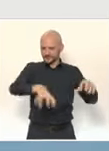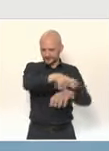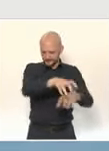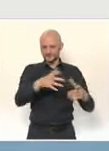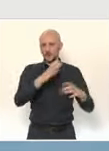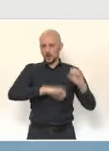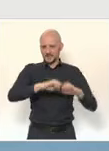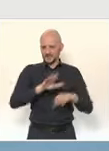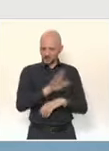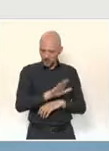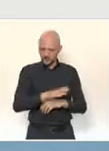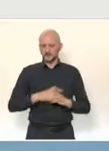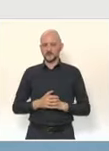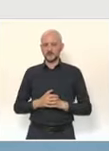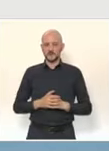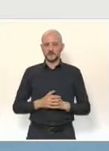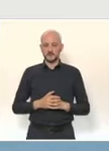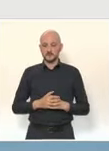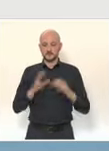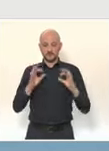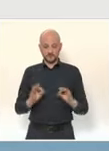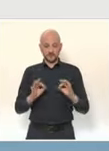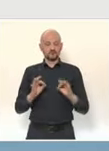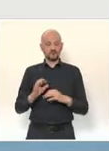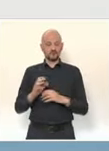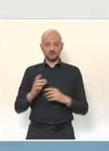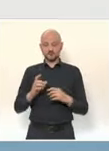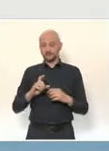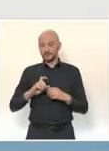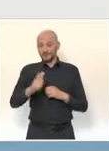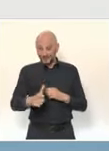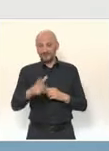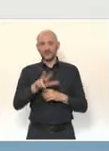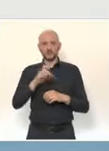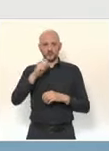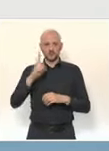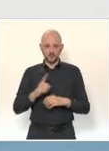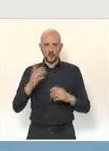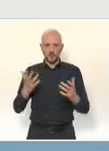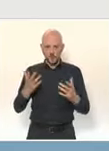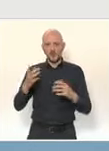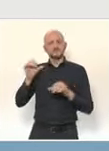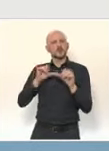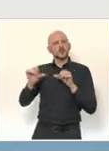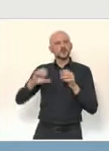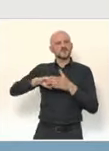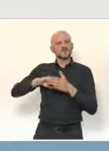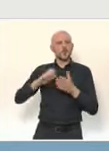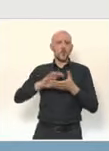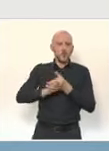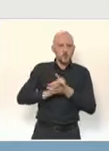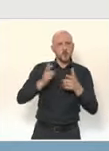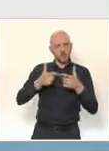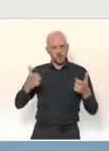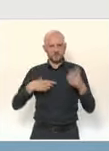permettra d'appliquer l'ensemble des mesures que le Premier ministre et le ministre de la Solidarité et de la Santé viennent d'évoquer. Je vais y revenir maintenant.